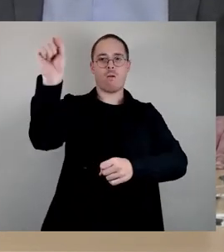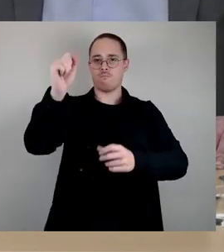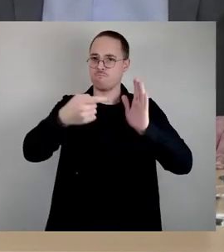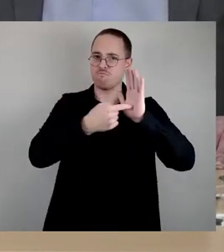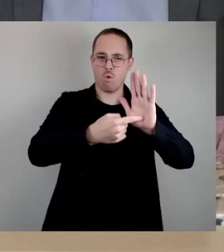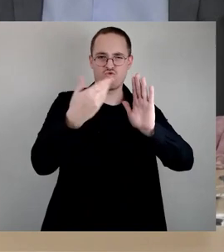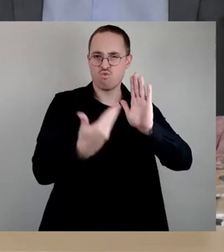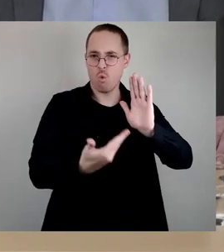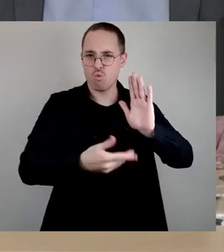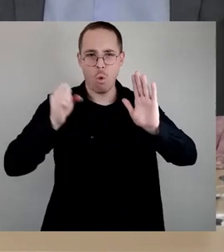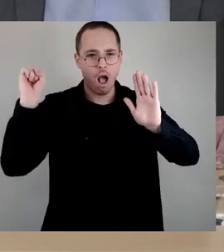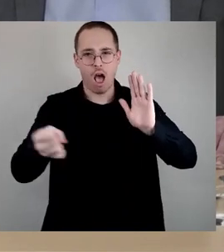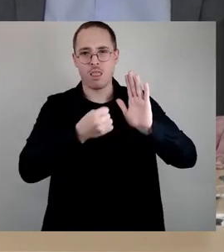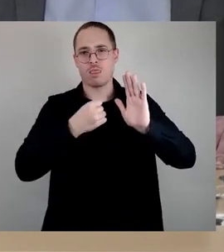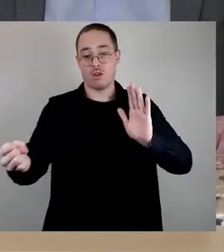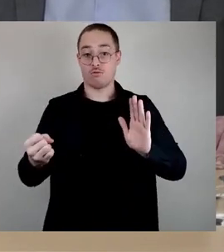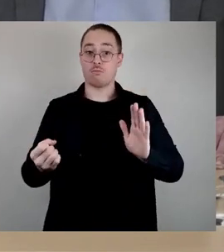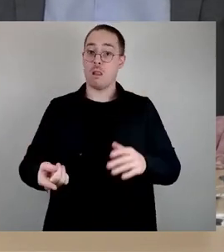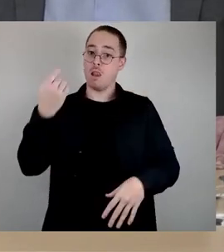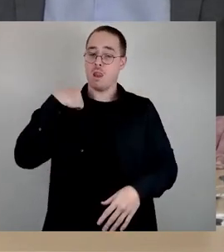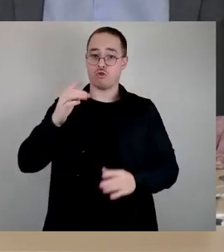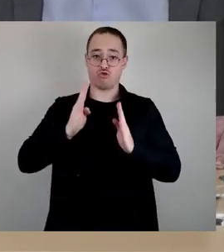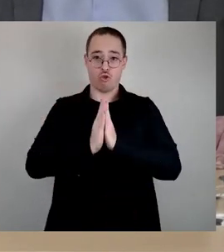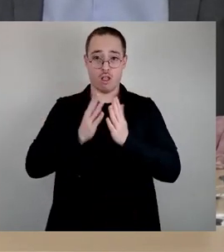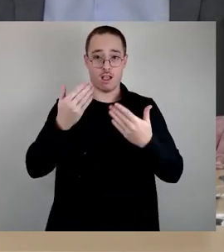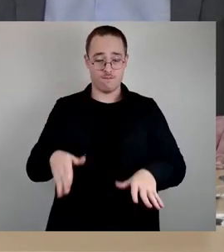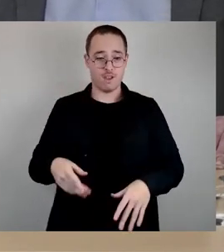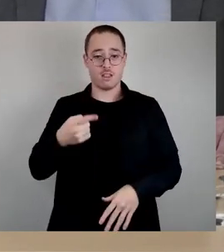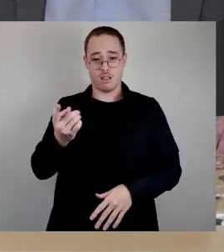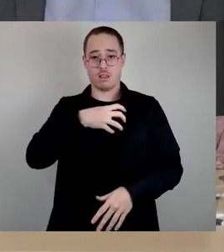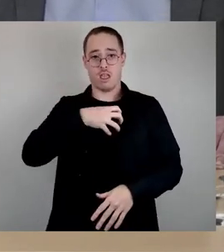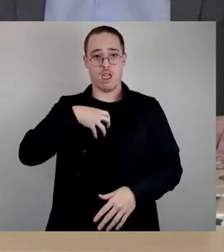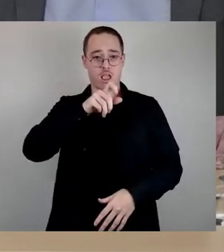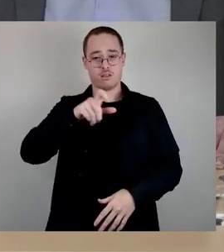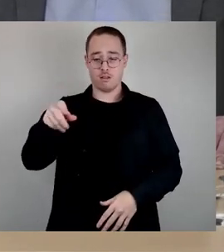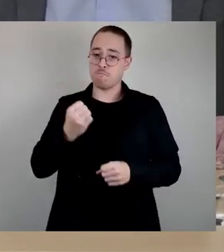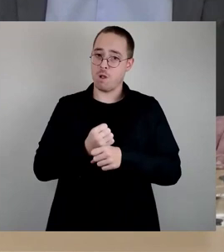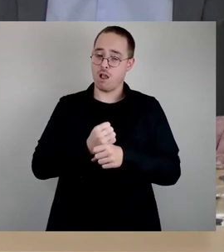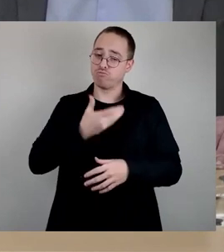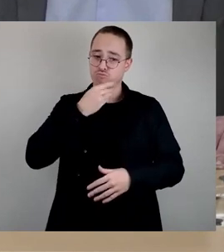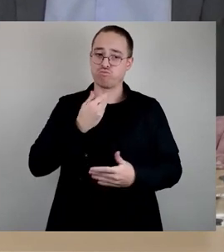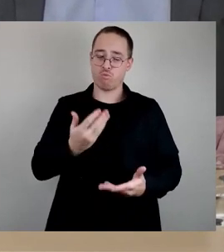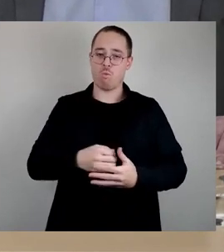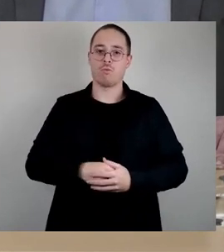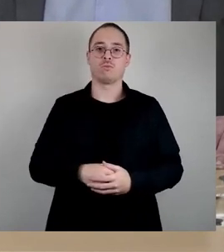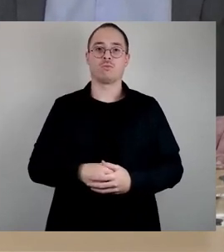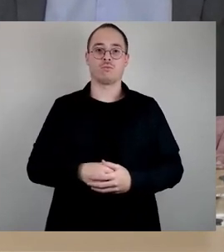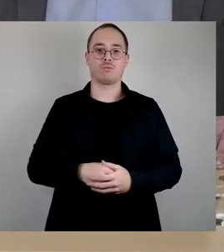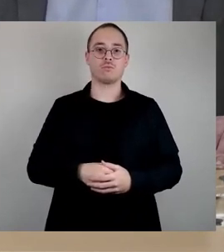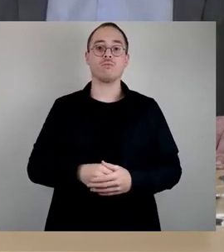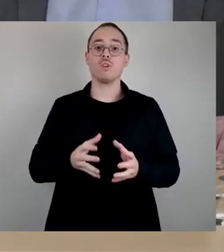Am 3. Februar ist eine weitere Großdemonstration aus einem breiten zivilgesellschaftlichen Bündnis heraus geplant.